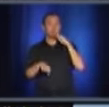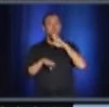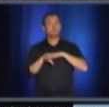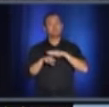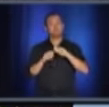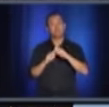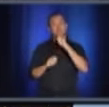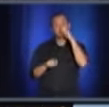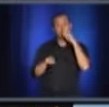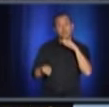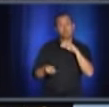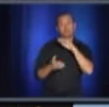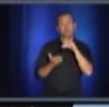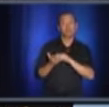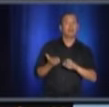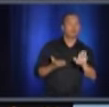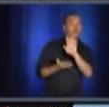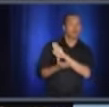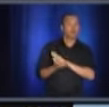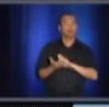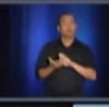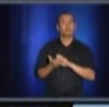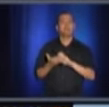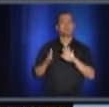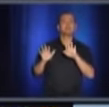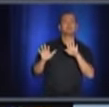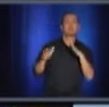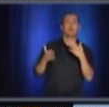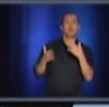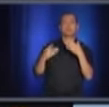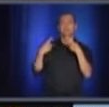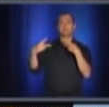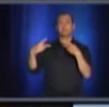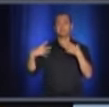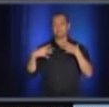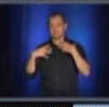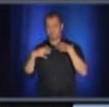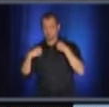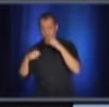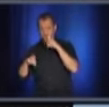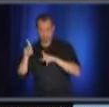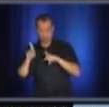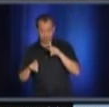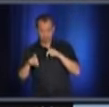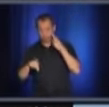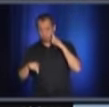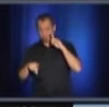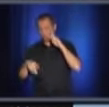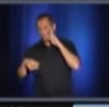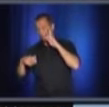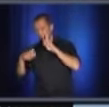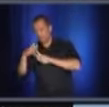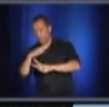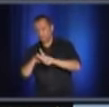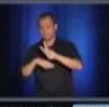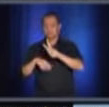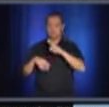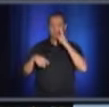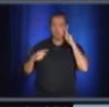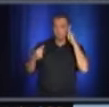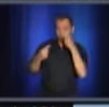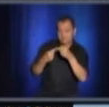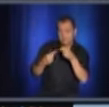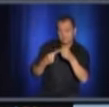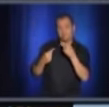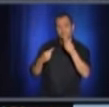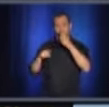ou c'était peut-être pas clair, qu'est-ce qui était santé publique dans la planification, dans les objectifs, mais on disait qu'on laissait au